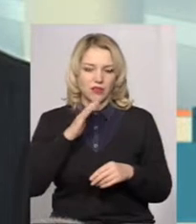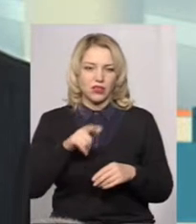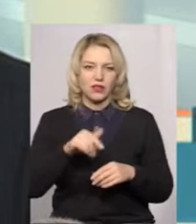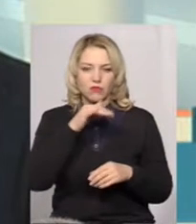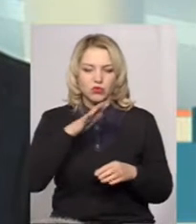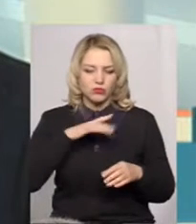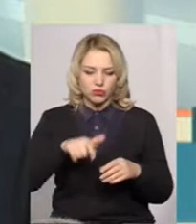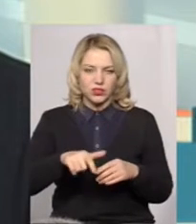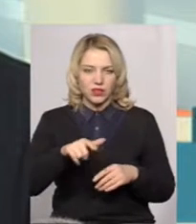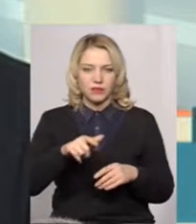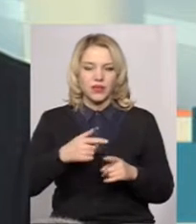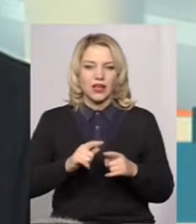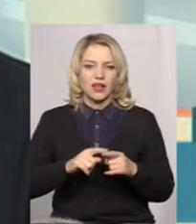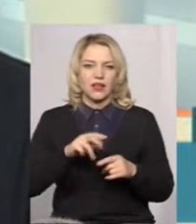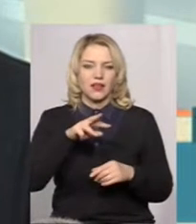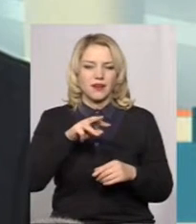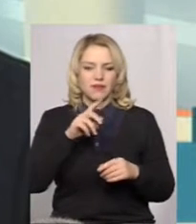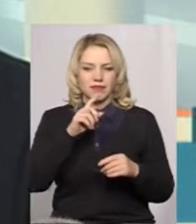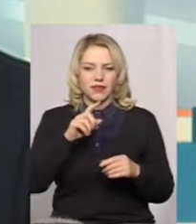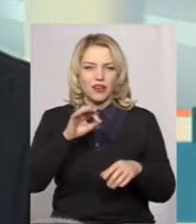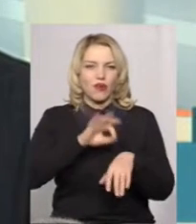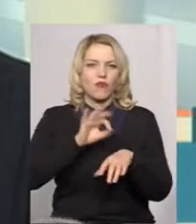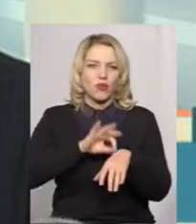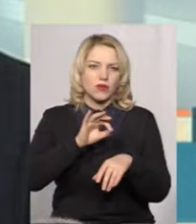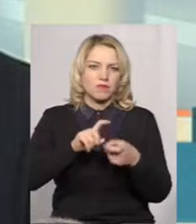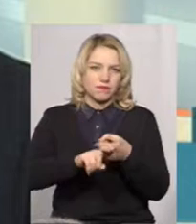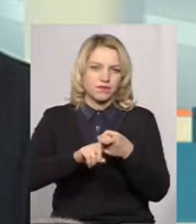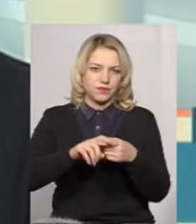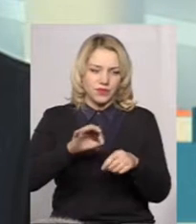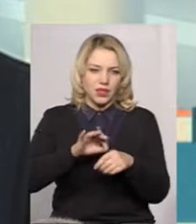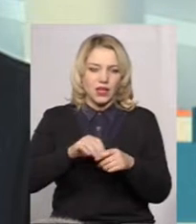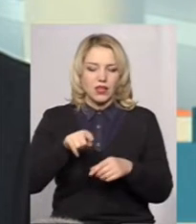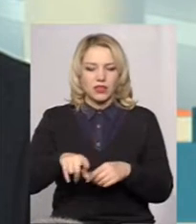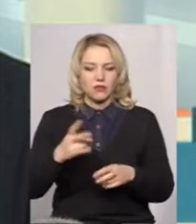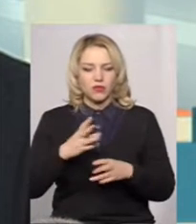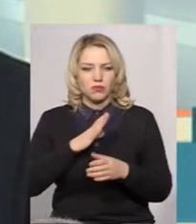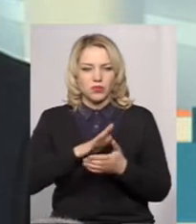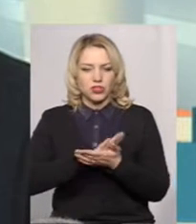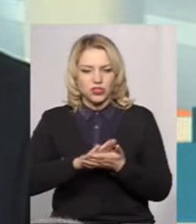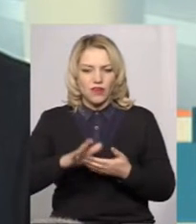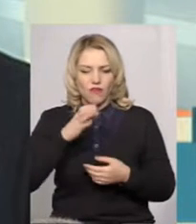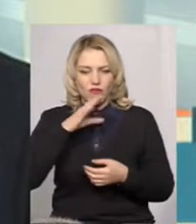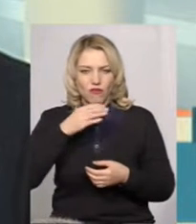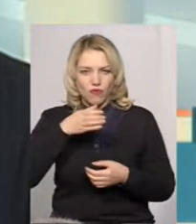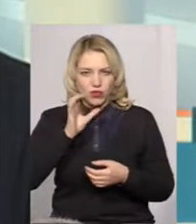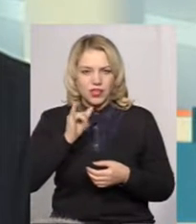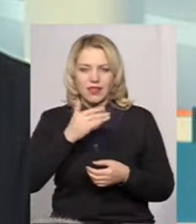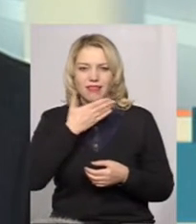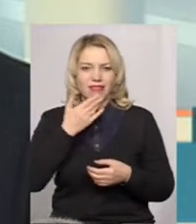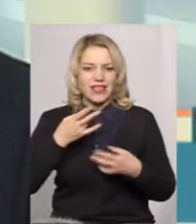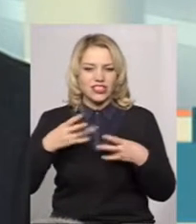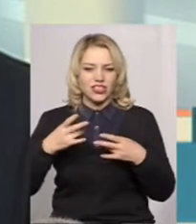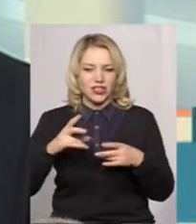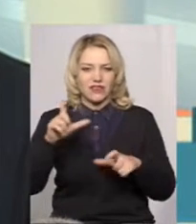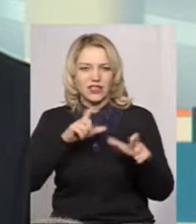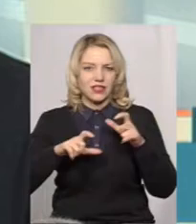хвороботворних різного роду мікроорганізмів. Вона повинна мати гарні органодептичні властивості і нешкідливий хімічний